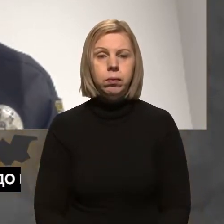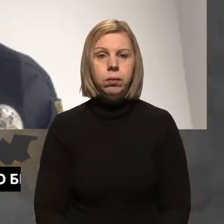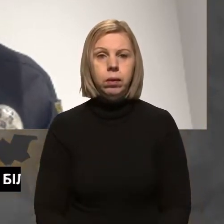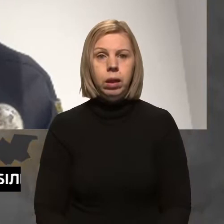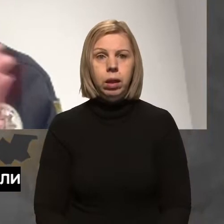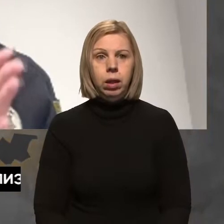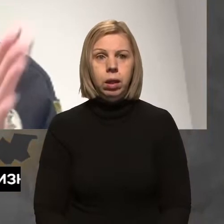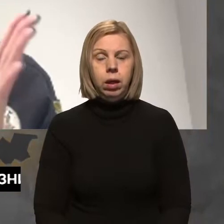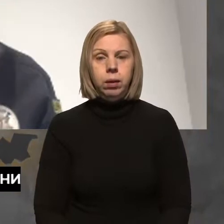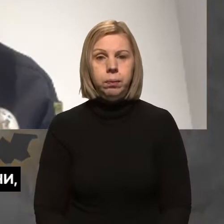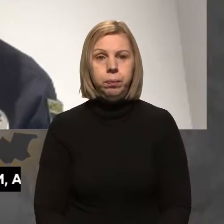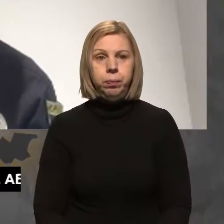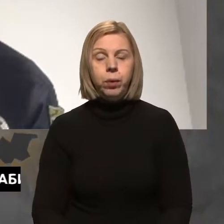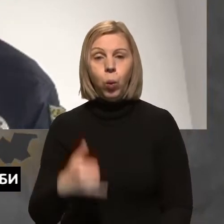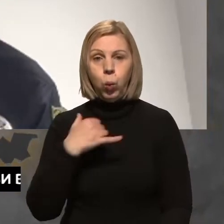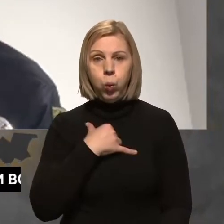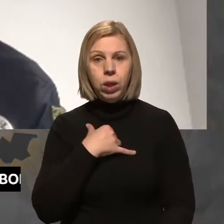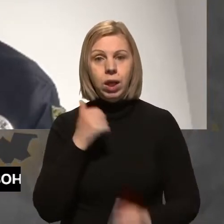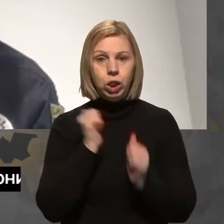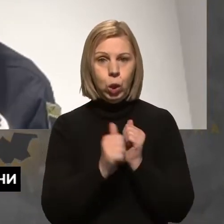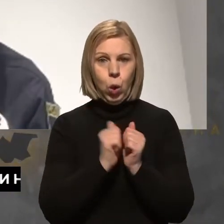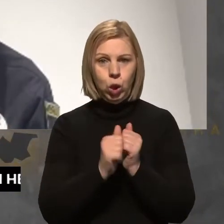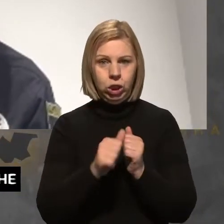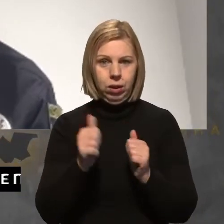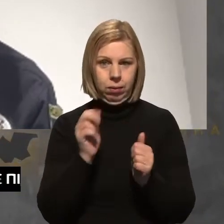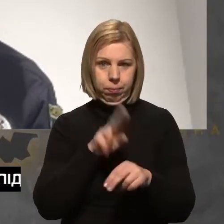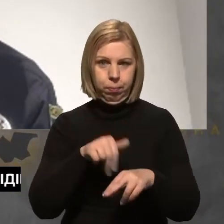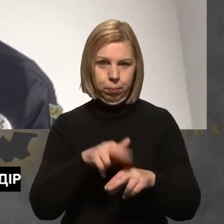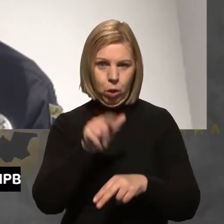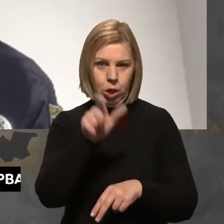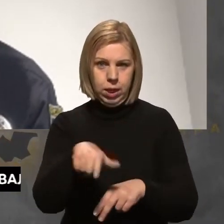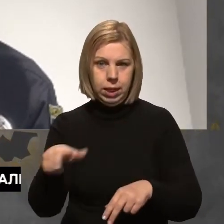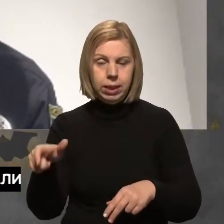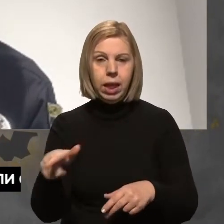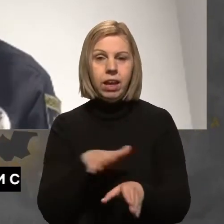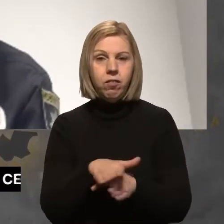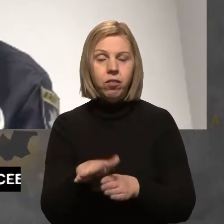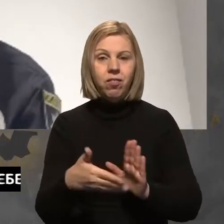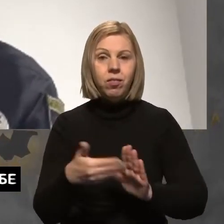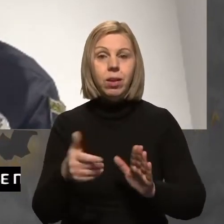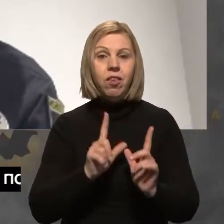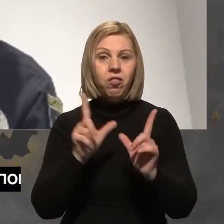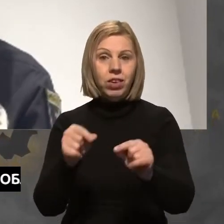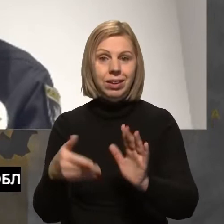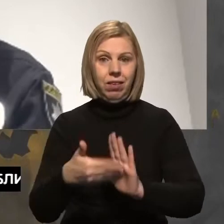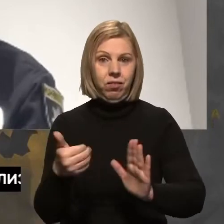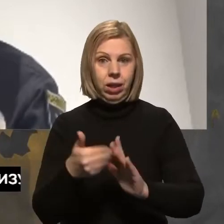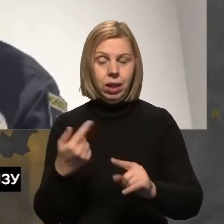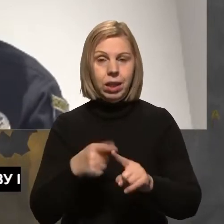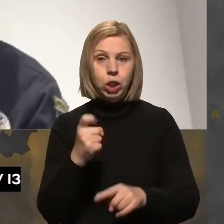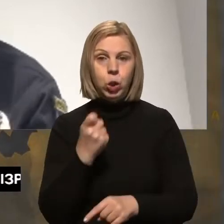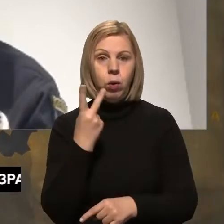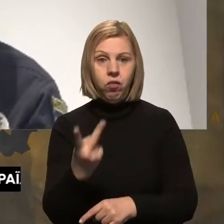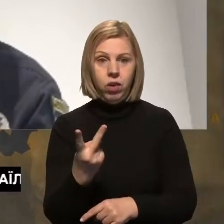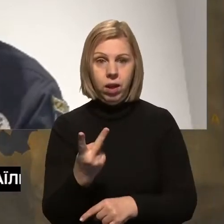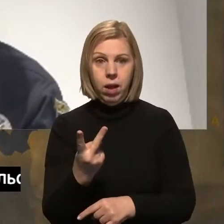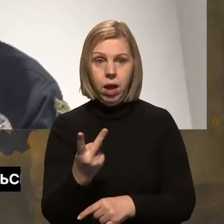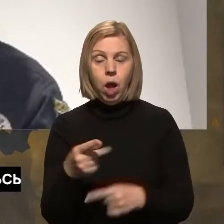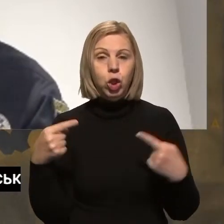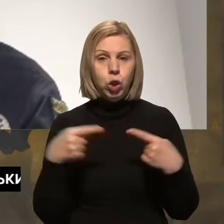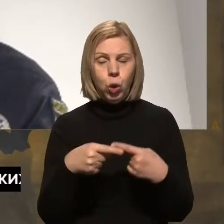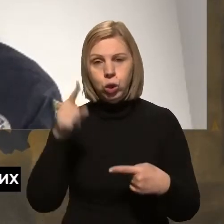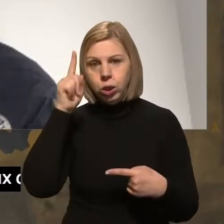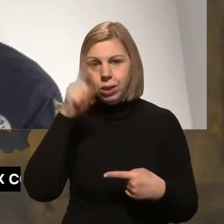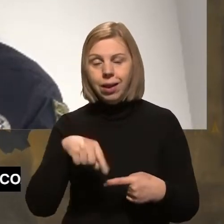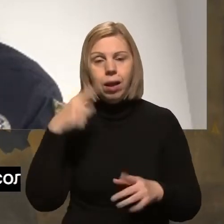У нас кожен співробітник поліції, який здійснює виїзд за викликом на 102, точно